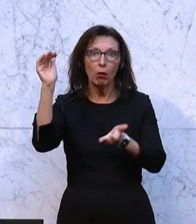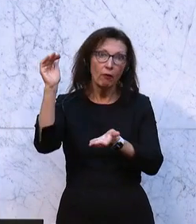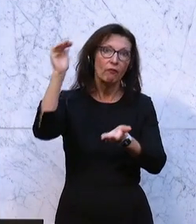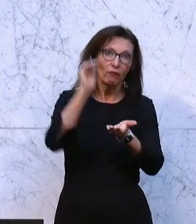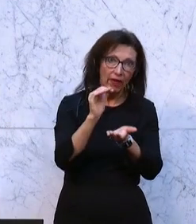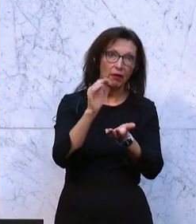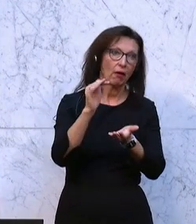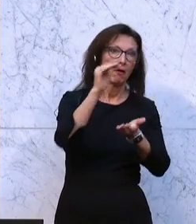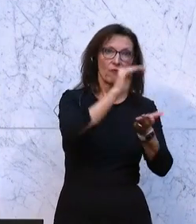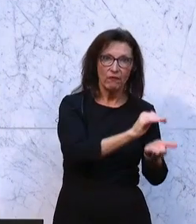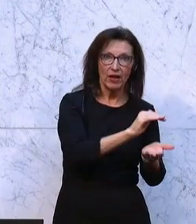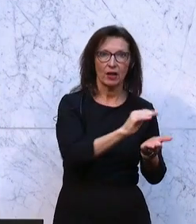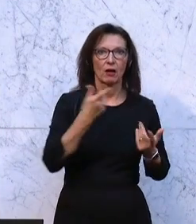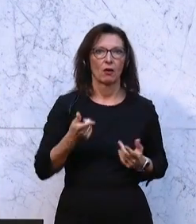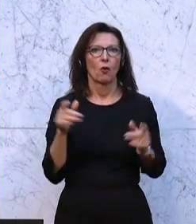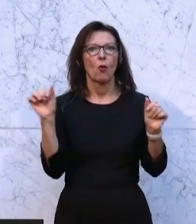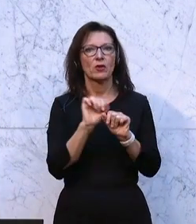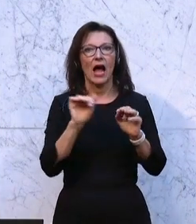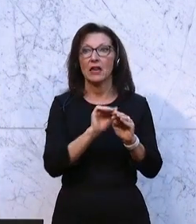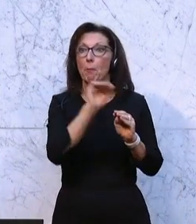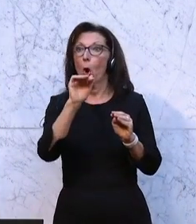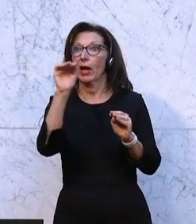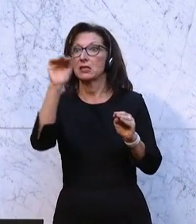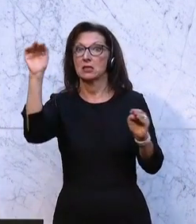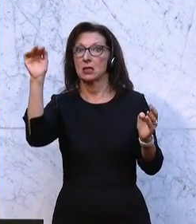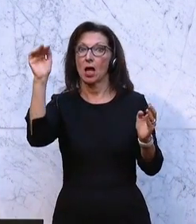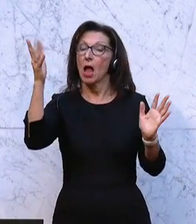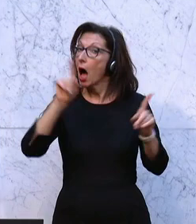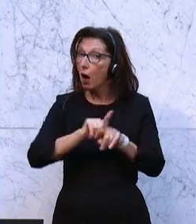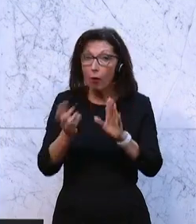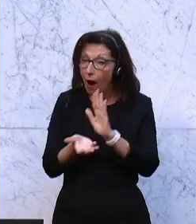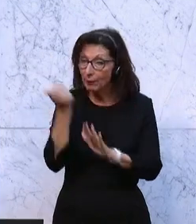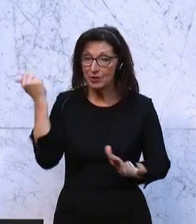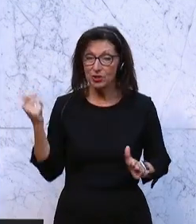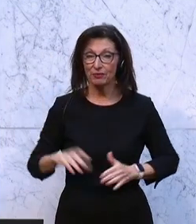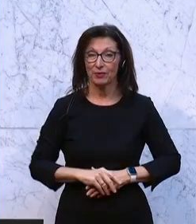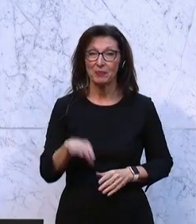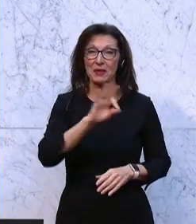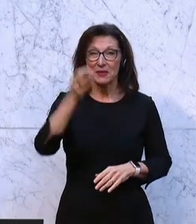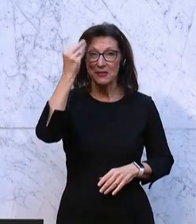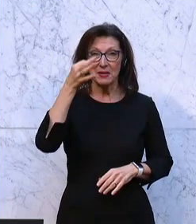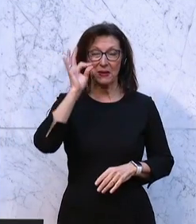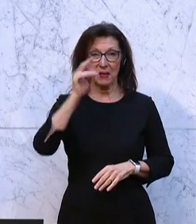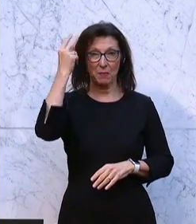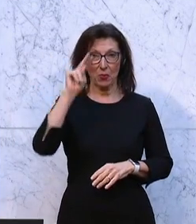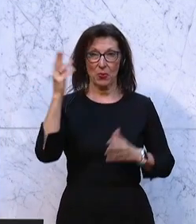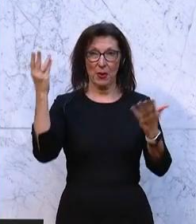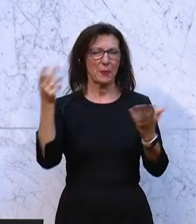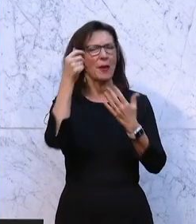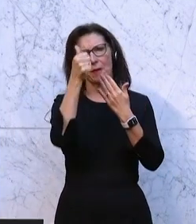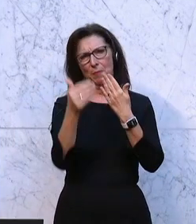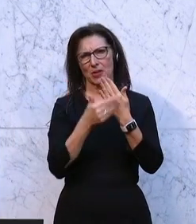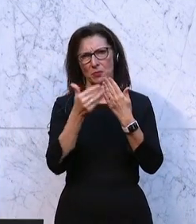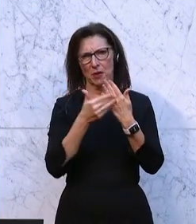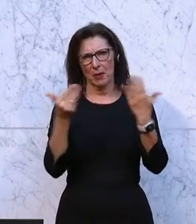es ist die schleichende Steuererhöhung abgeschafft worden, die sogenannte kalte Progression. Und meine sehr geehrten Damen und Herren, anhand einem Beispiel,